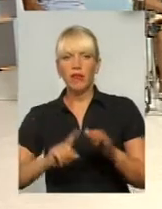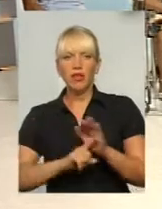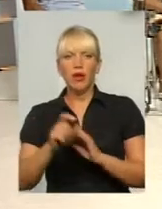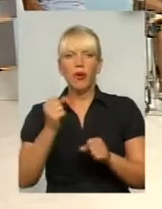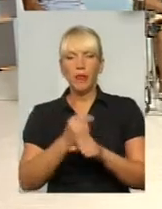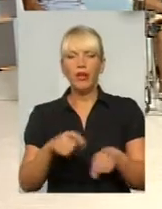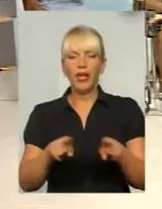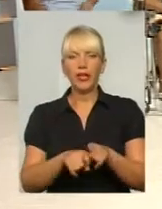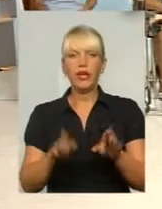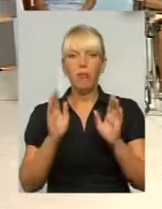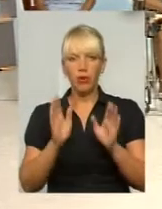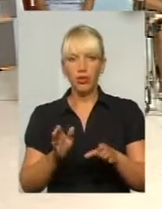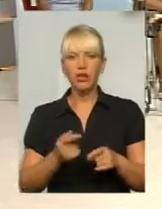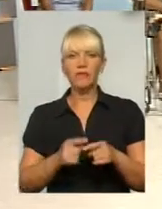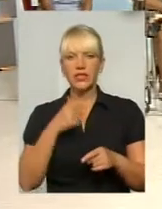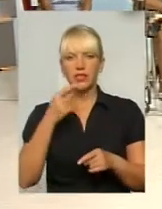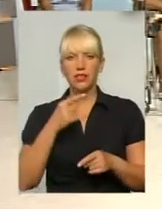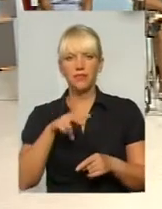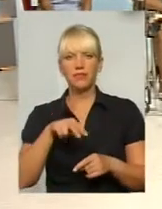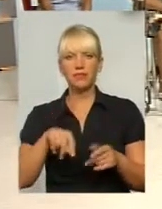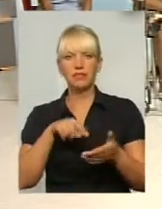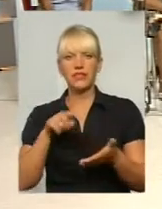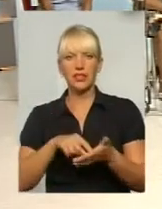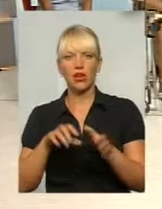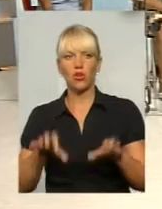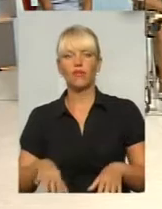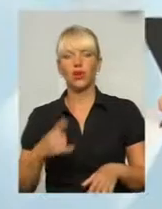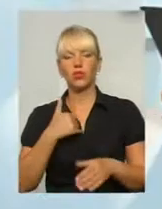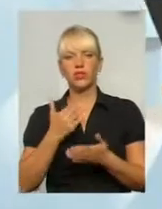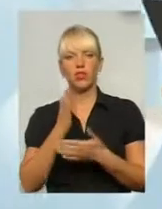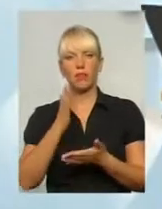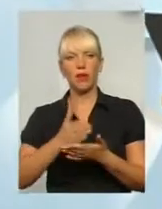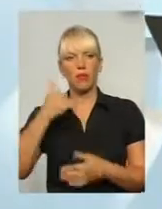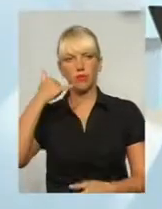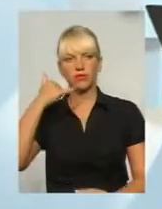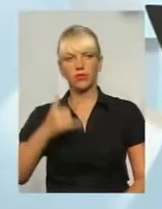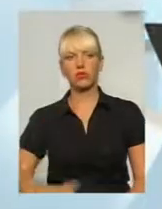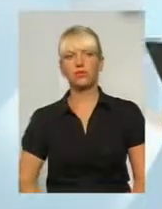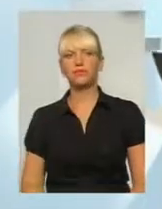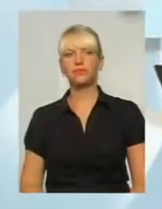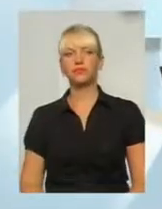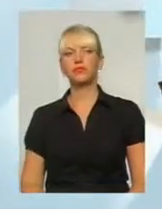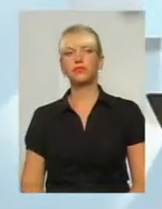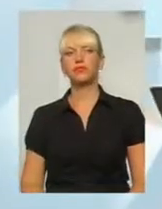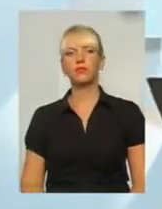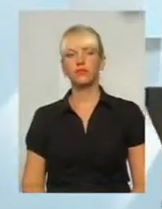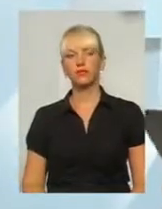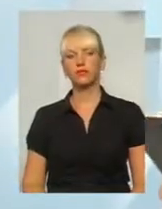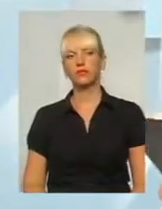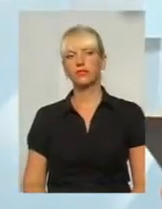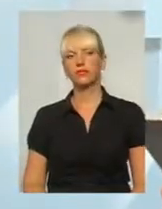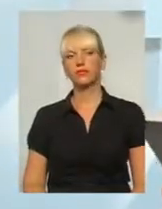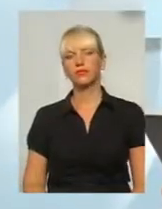так воно і станеться. В нас є на прямому зв'язку телеглядач, давайте послухаємо його